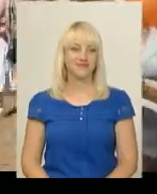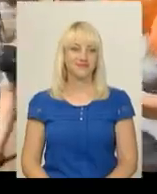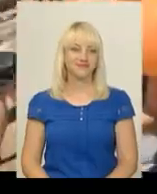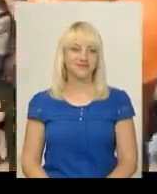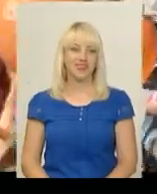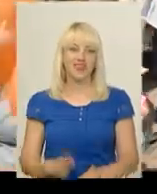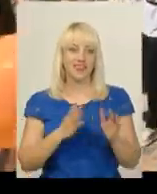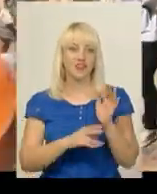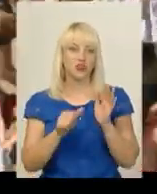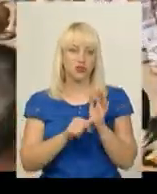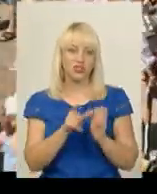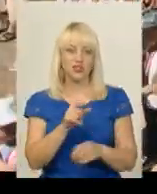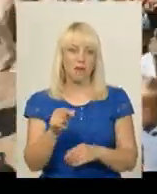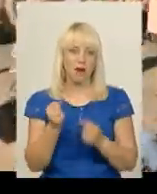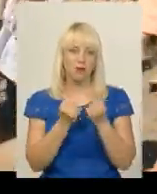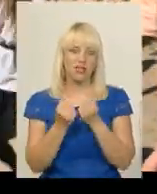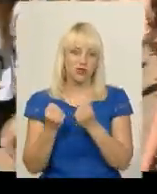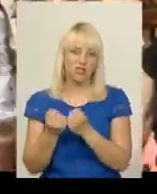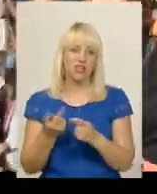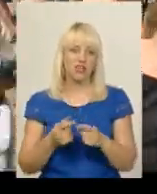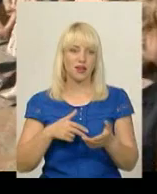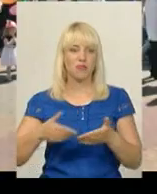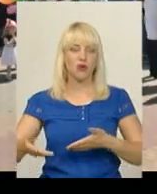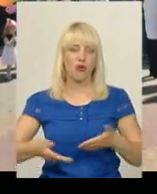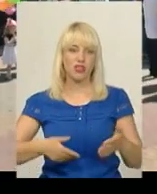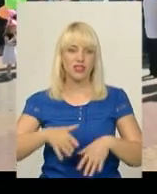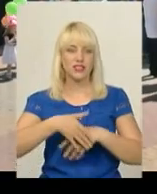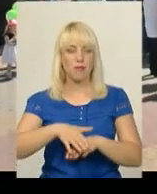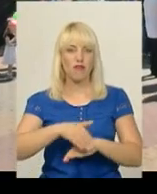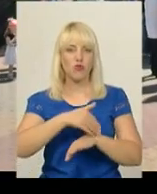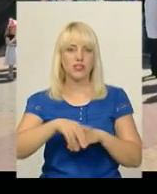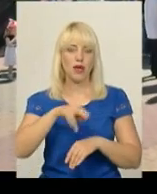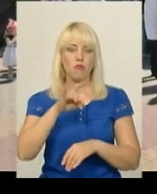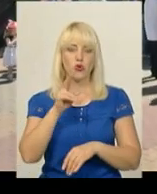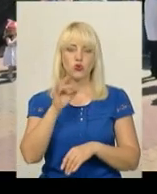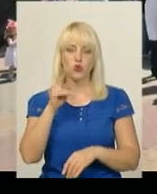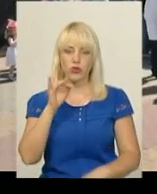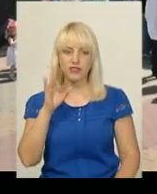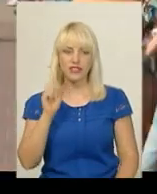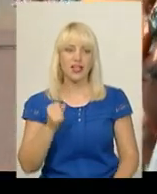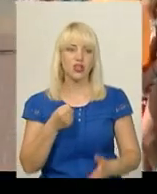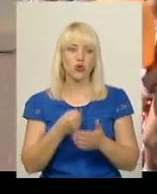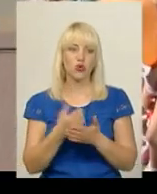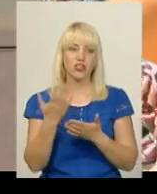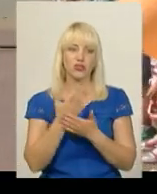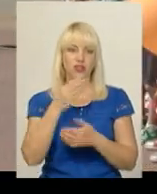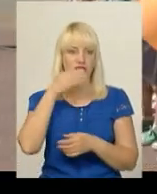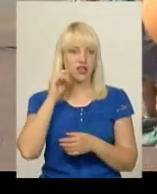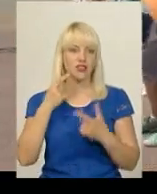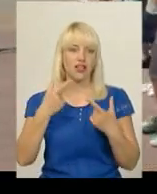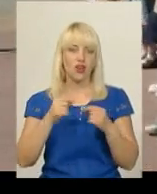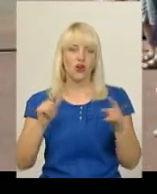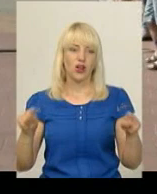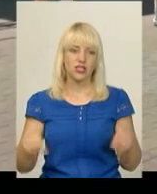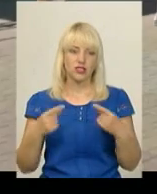96 пар близнюків і двійнят прийшлися парадом вулицею Проскурівської до кінотеатру Шевченка, де для них організували розваги та